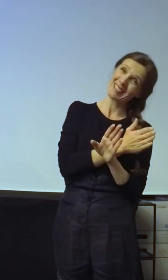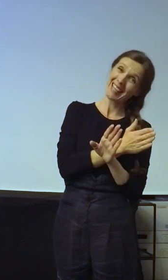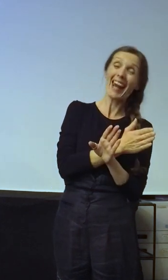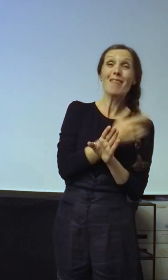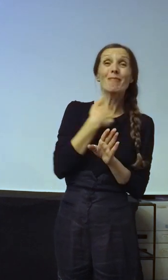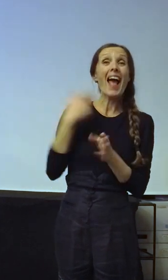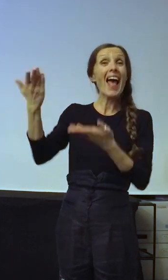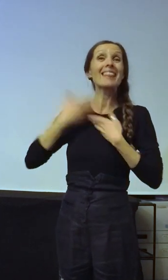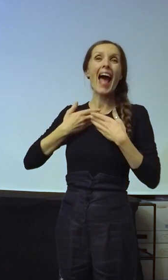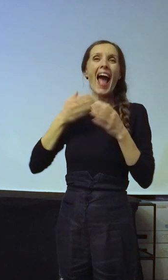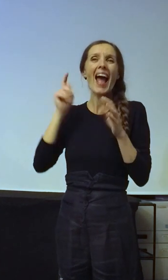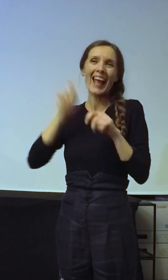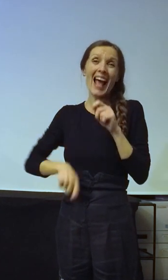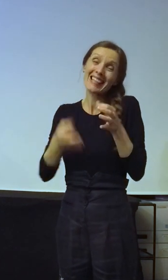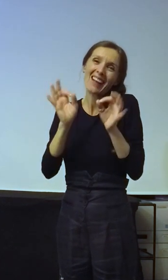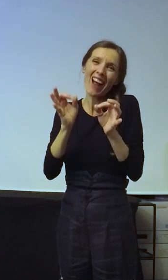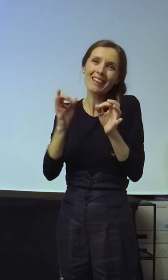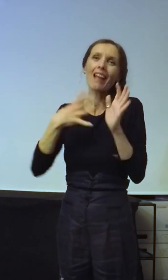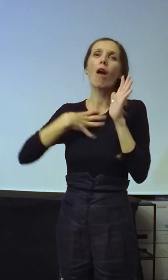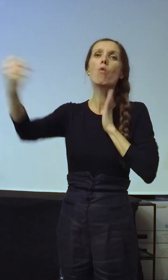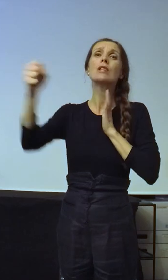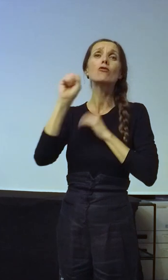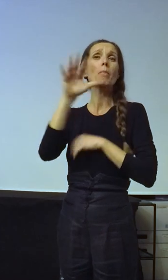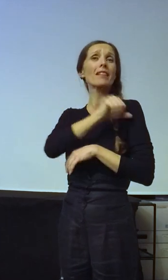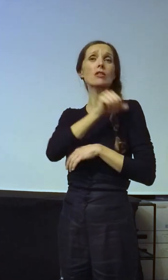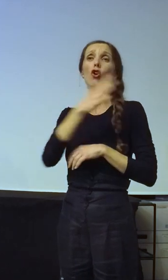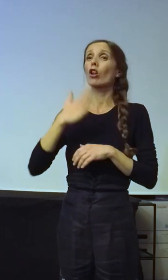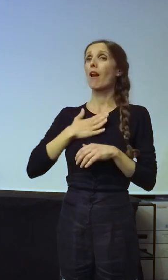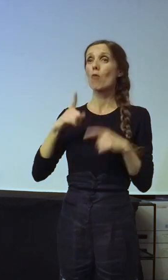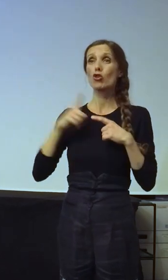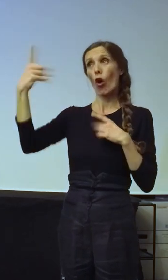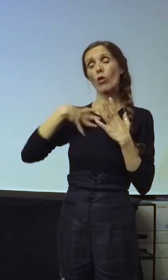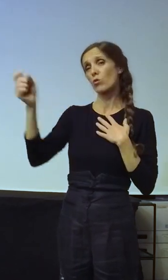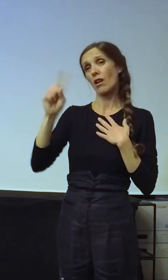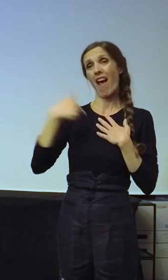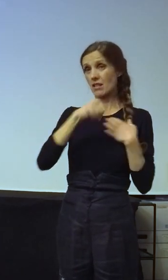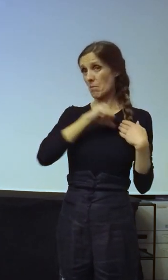i kvalitetno sam kažnjen. Uzeta mi je decenu i po života. Uzao sam je sam sebi.